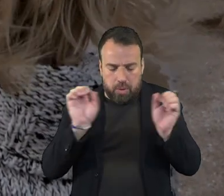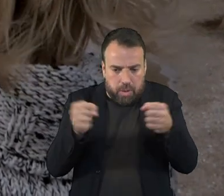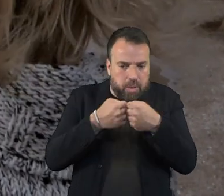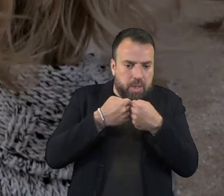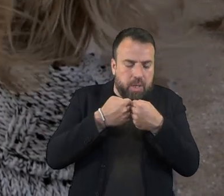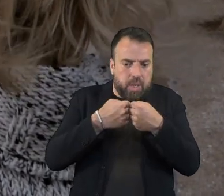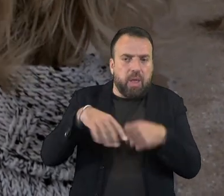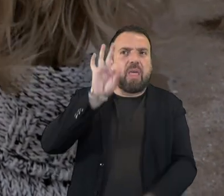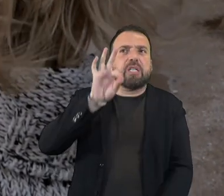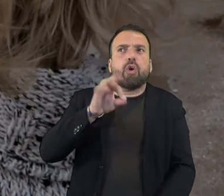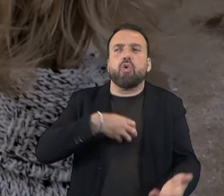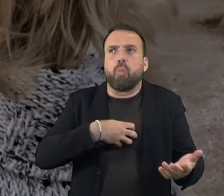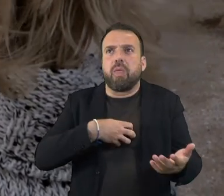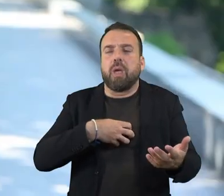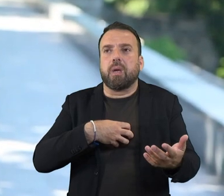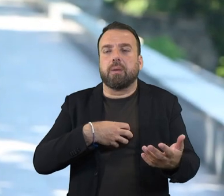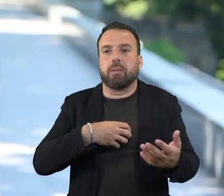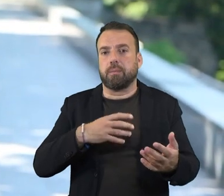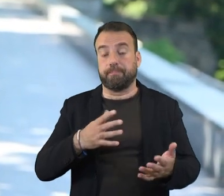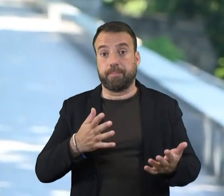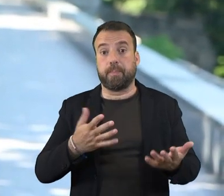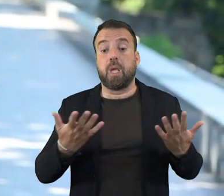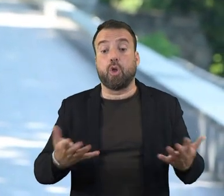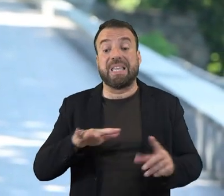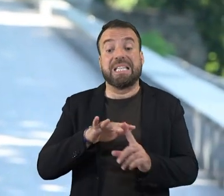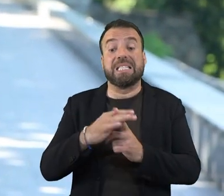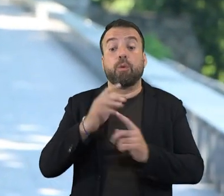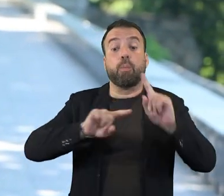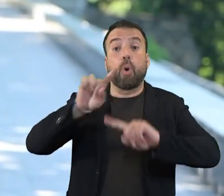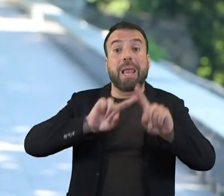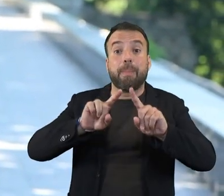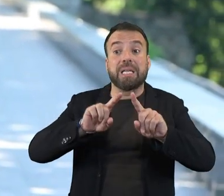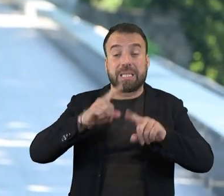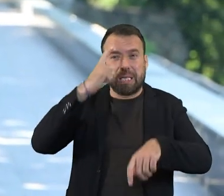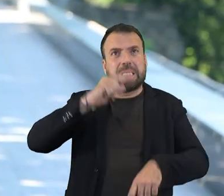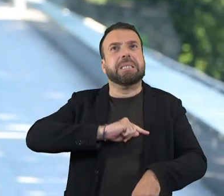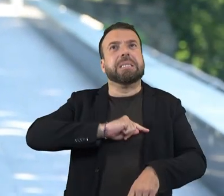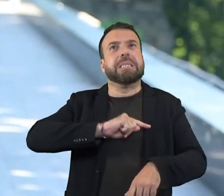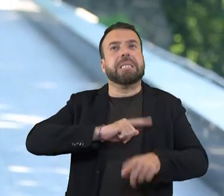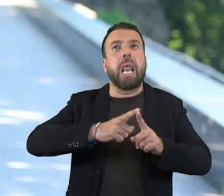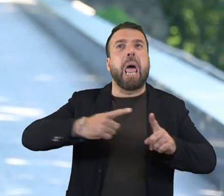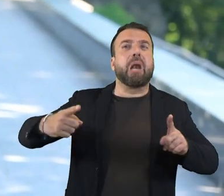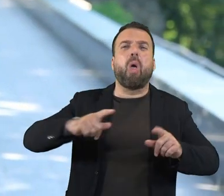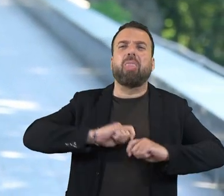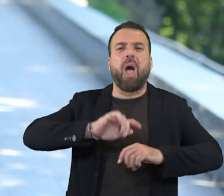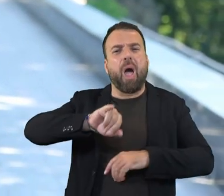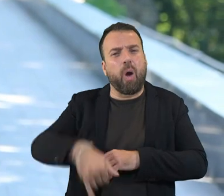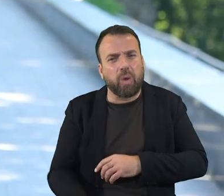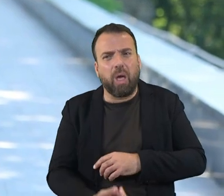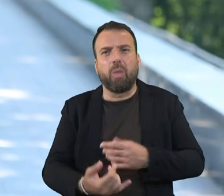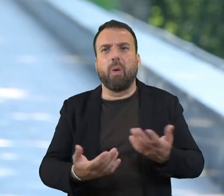poden sorgir quan aquestes situacions s'allarguen el temps i ens sentim esgotats. Fins i tot ja es parla de fatiga pandèmica.